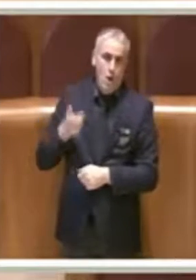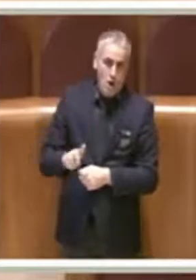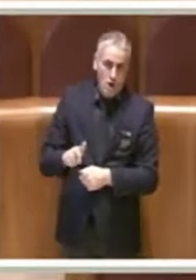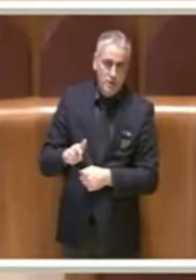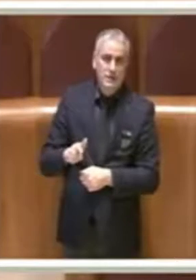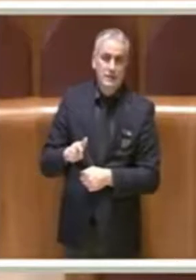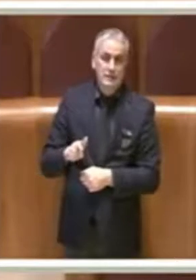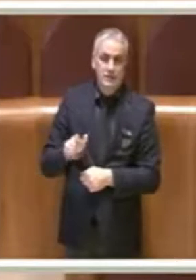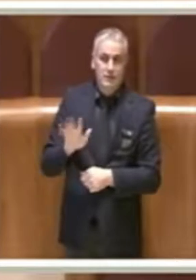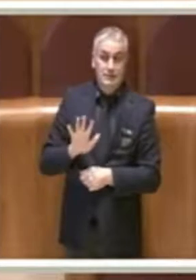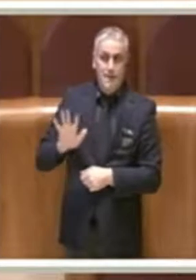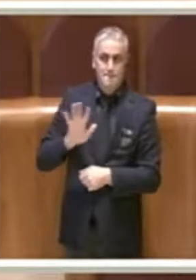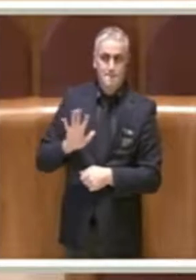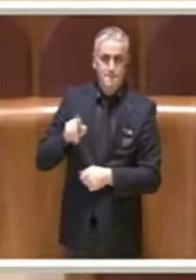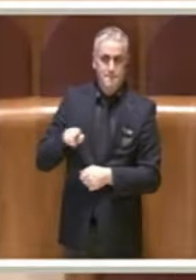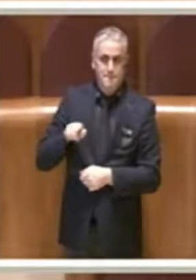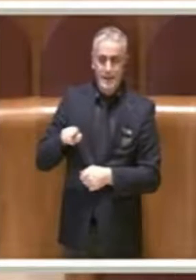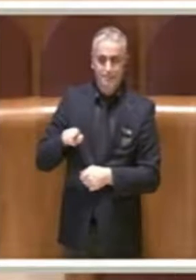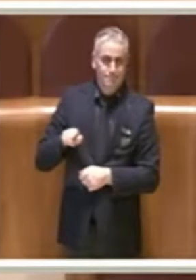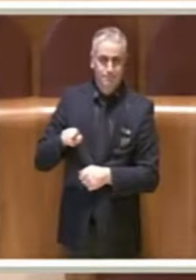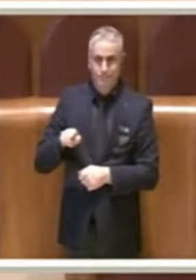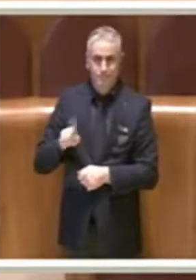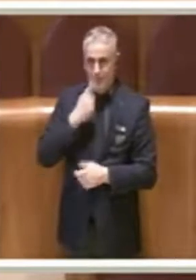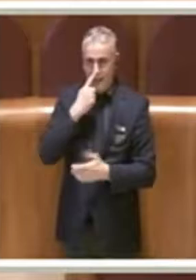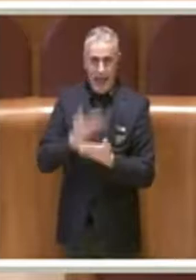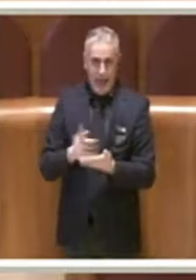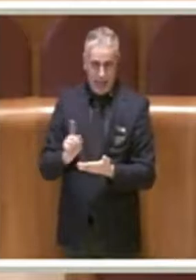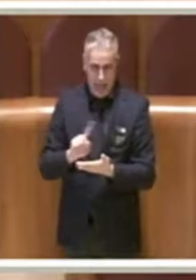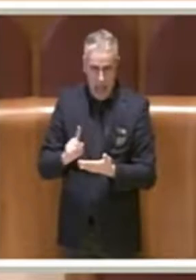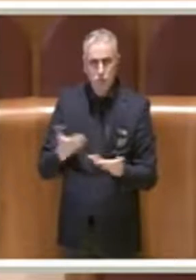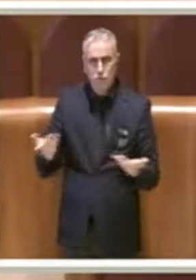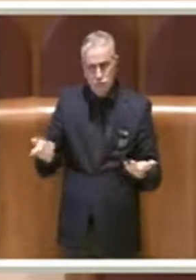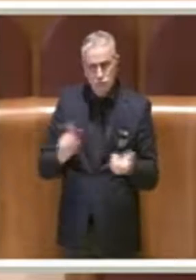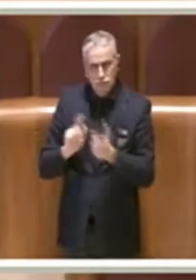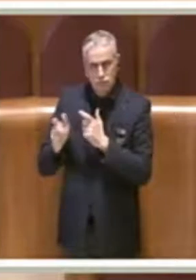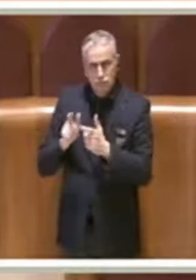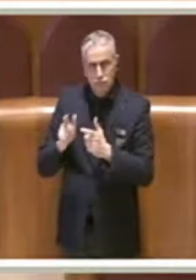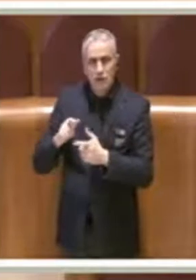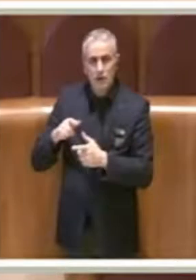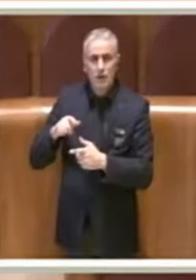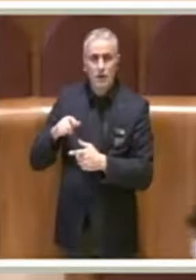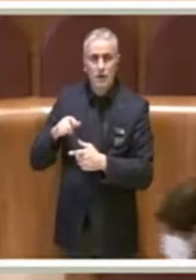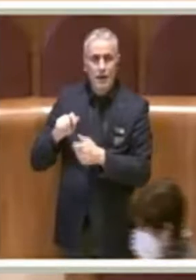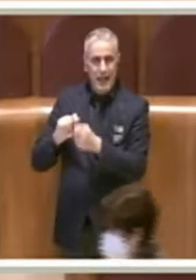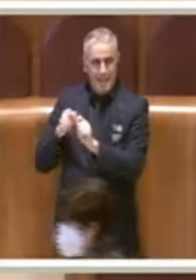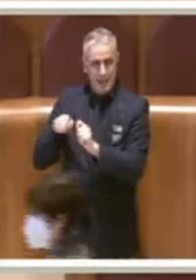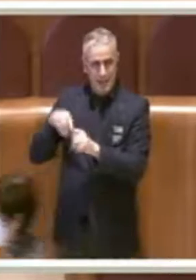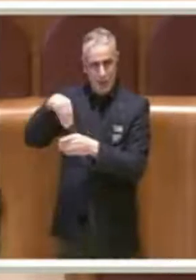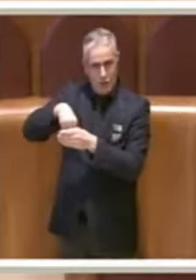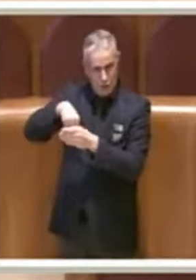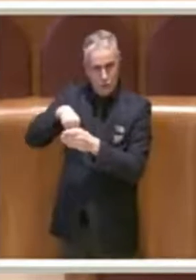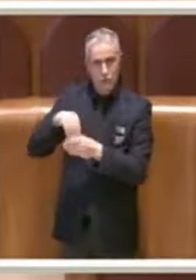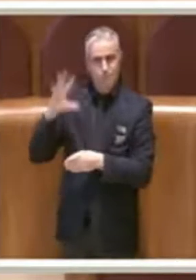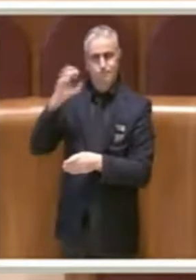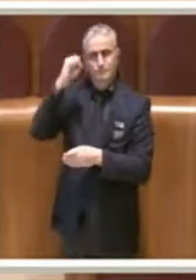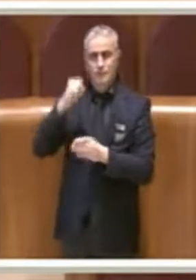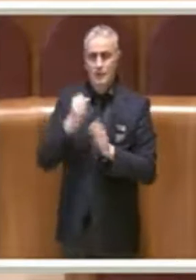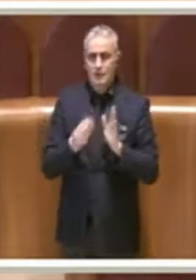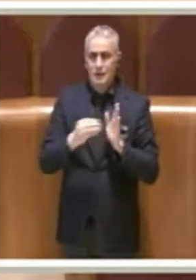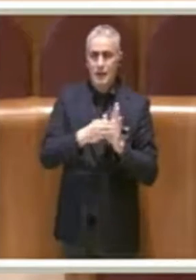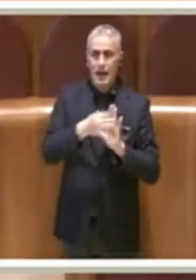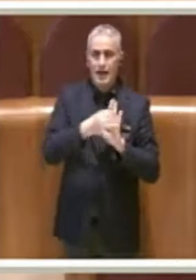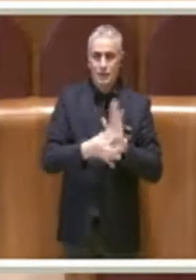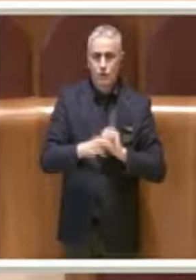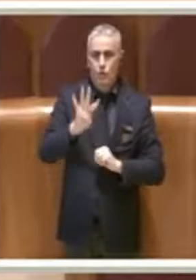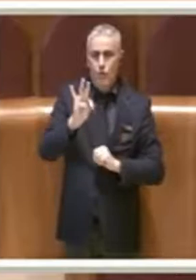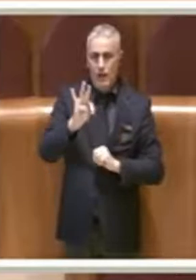a nostro avviso non esattamente idoneo però abbiamo colto il senso di quello che ha indicato all'articolo 40